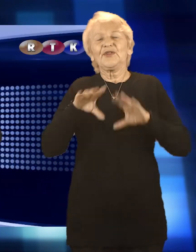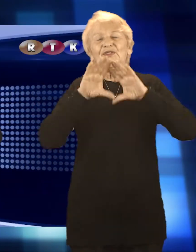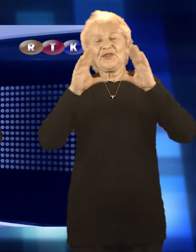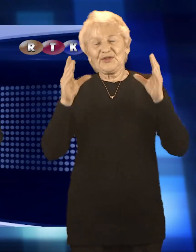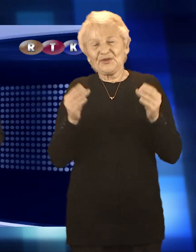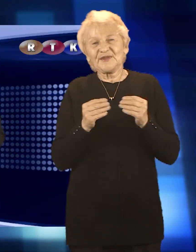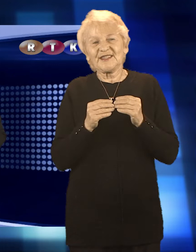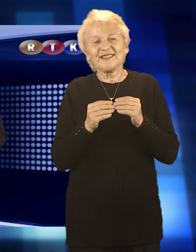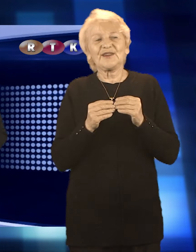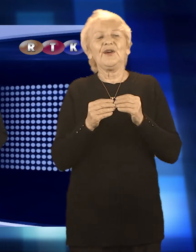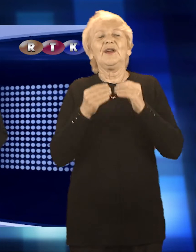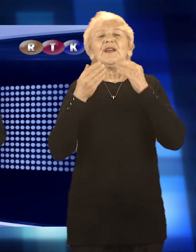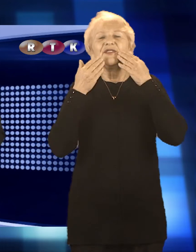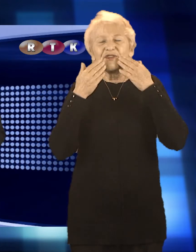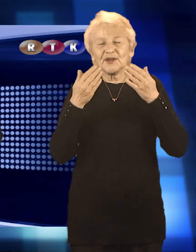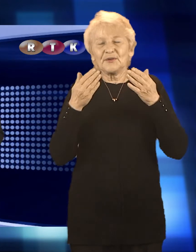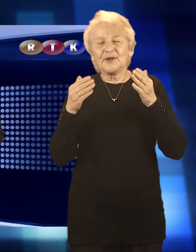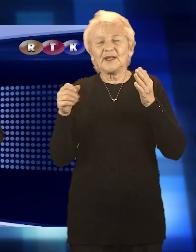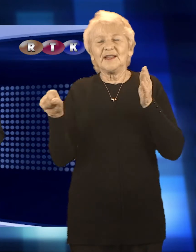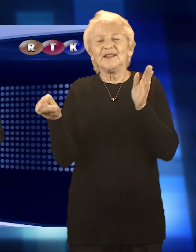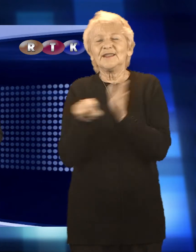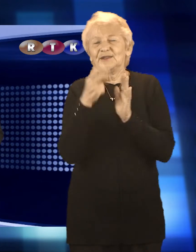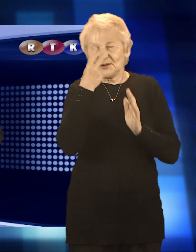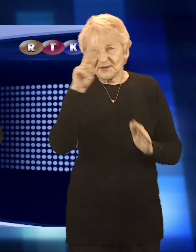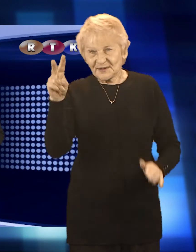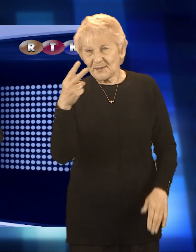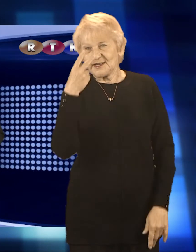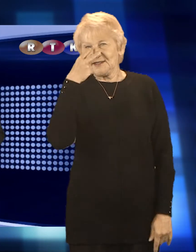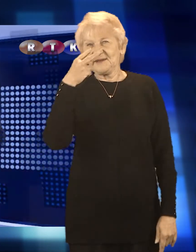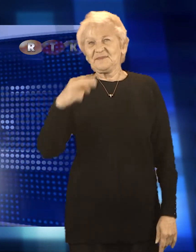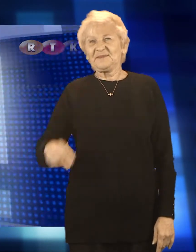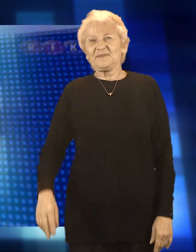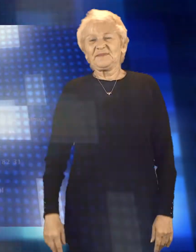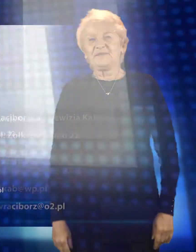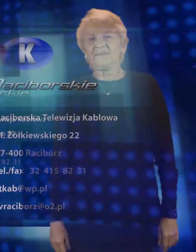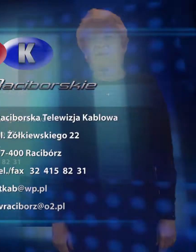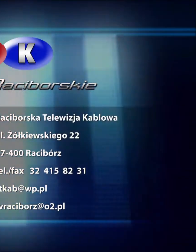To wszystko, co dziś dla Państwa przygotowaliśmy. Dziękuję za uwagę i do zobaczenia.